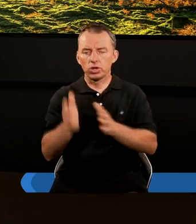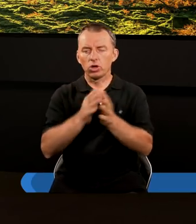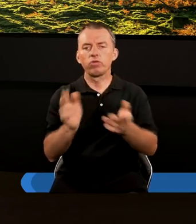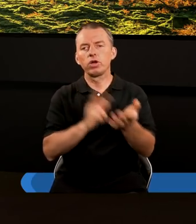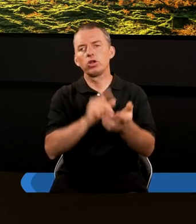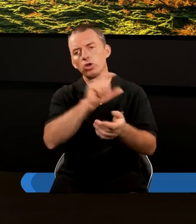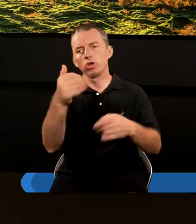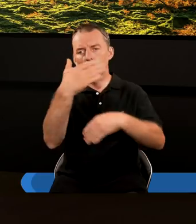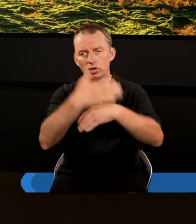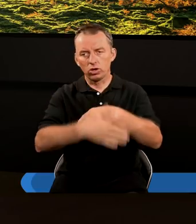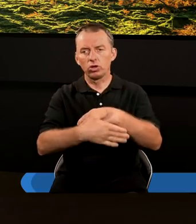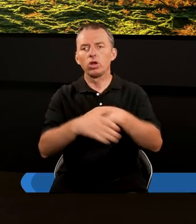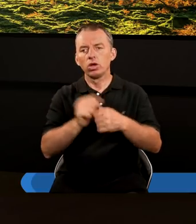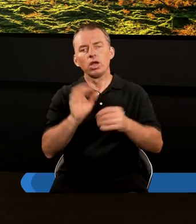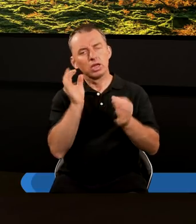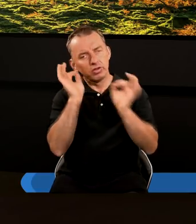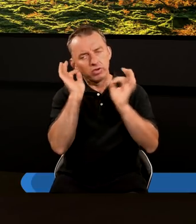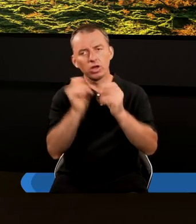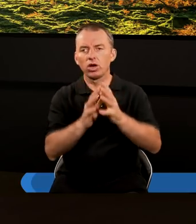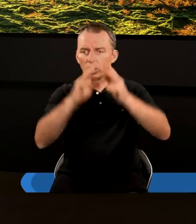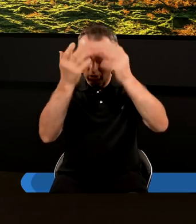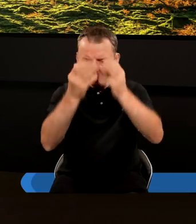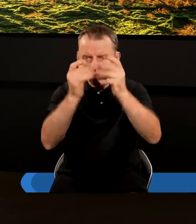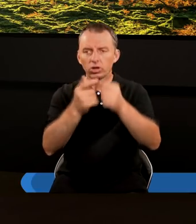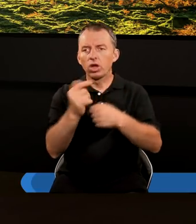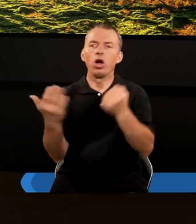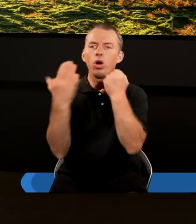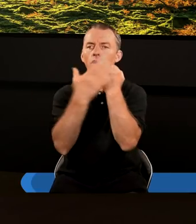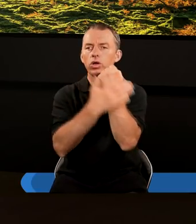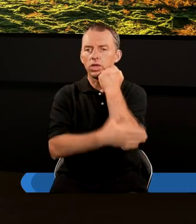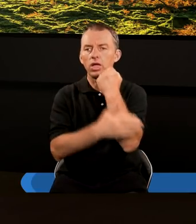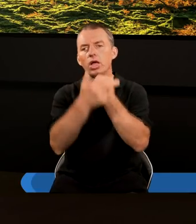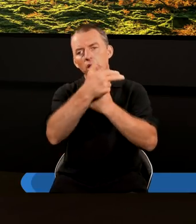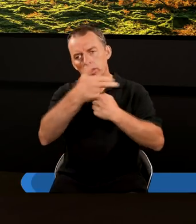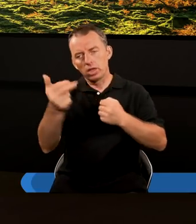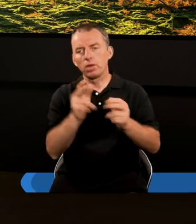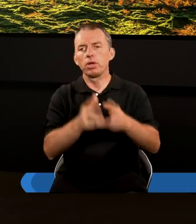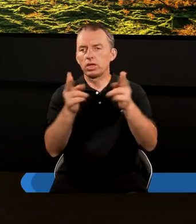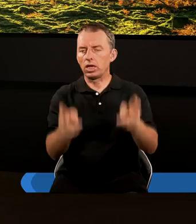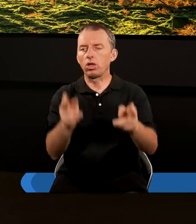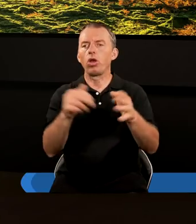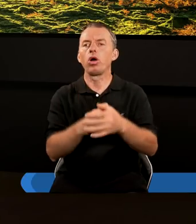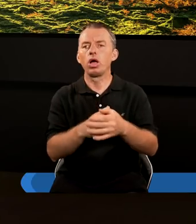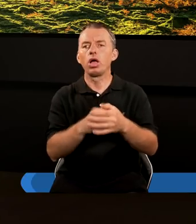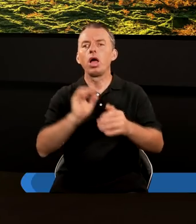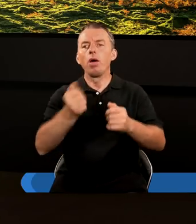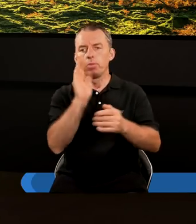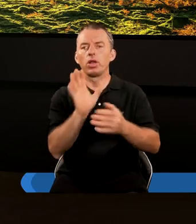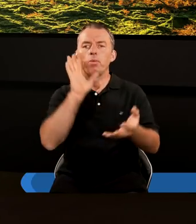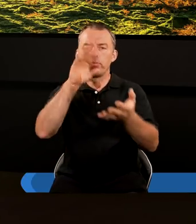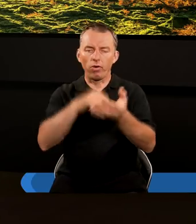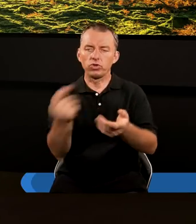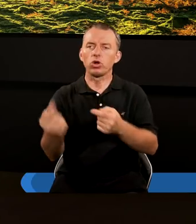końca. Chcemy zwieńczyć ten temat ostatnim tematem tego sezonu, a będzie to